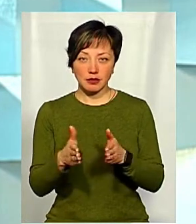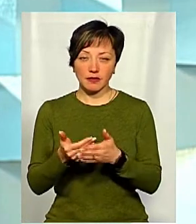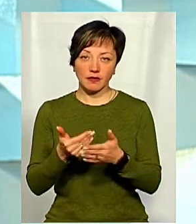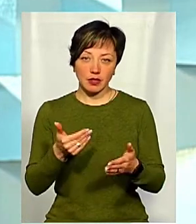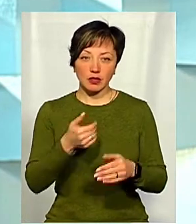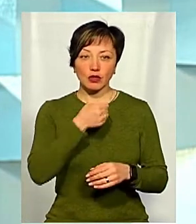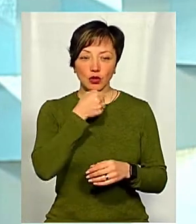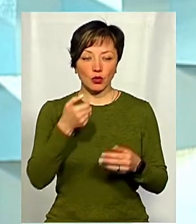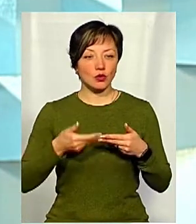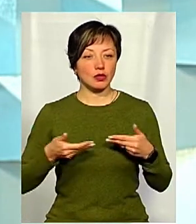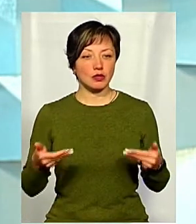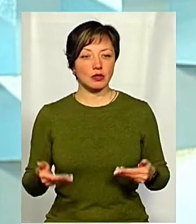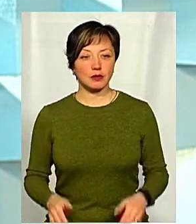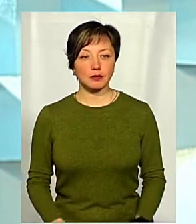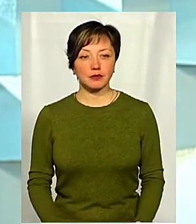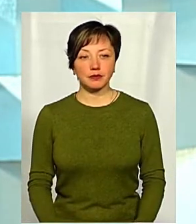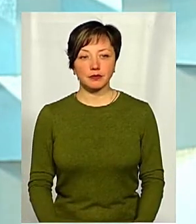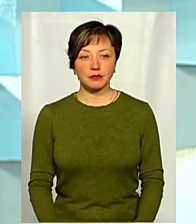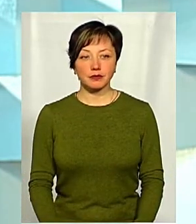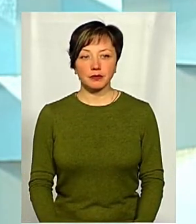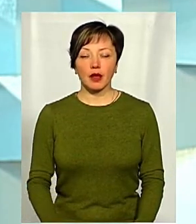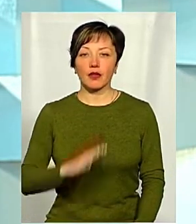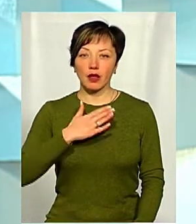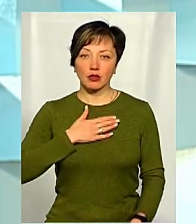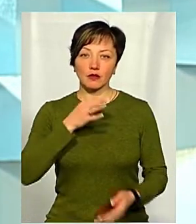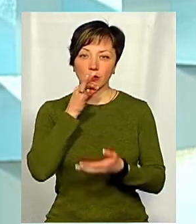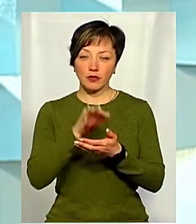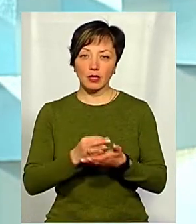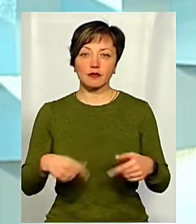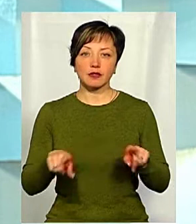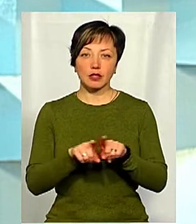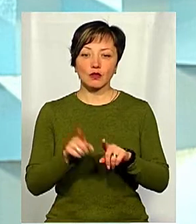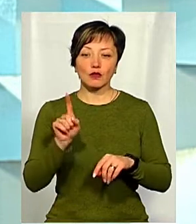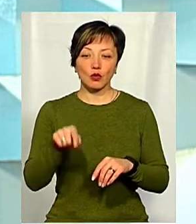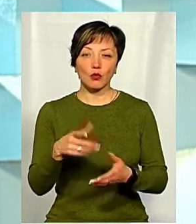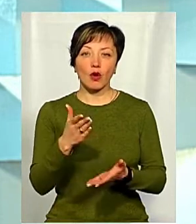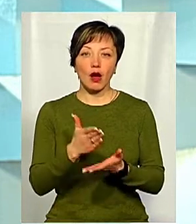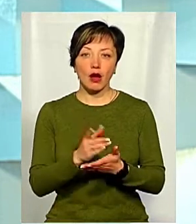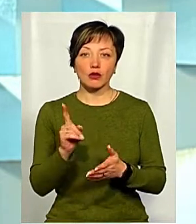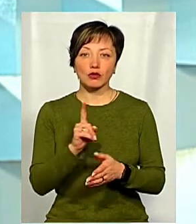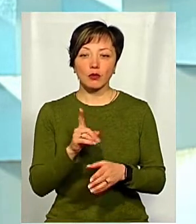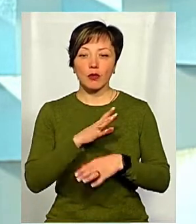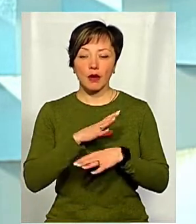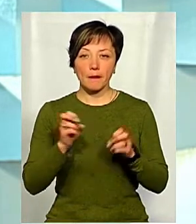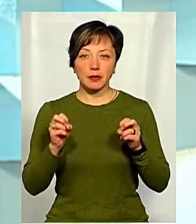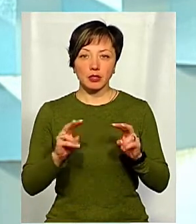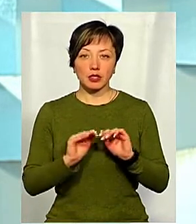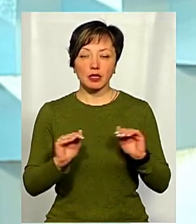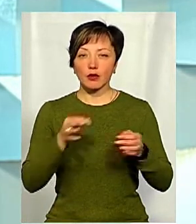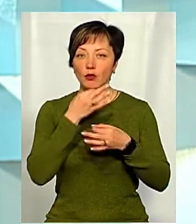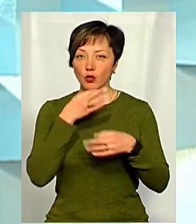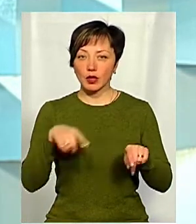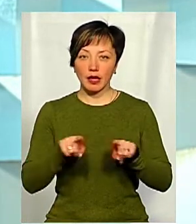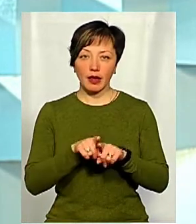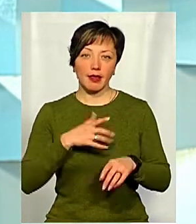залежать вони якраз від нас, від дорослих. І наша відповідальність все ж таки в тому полягає, щоб убезпечити дітей від будь